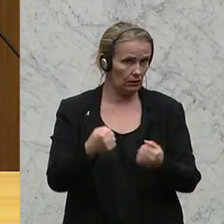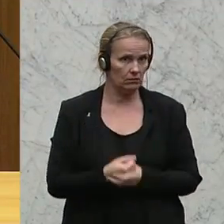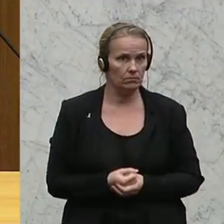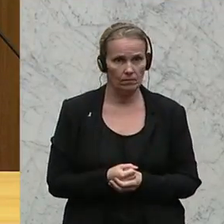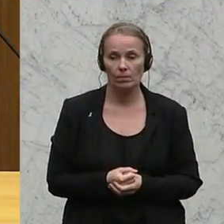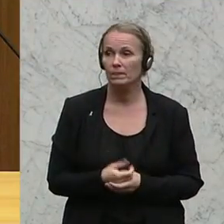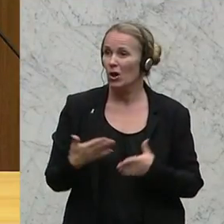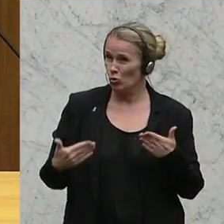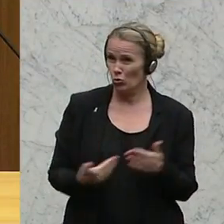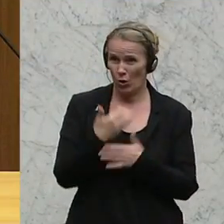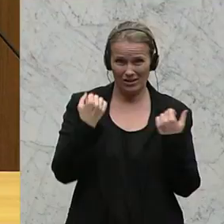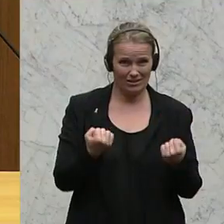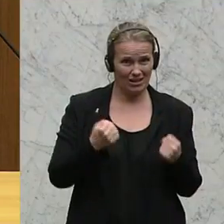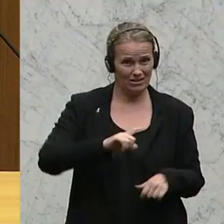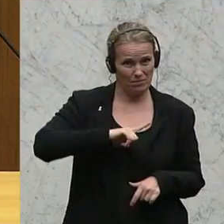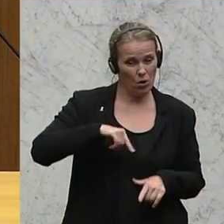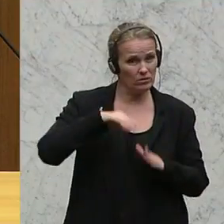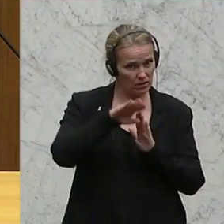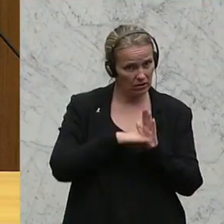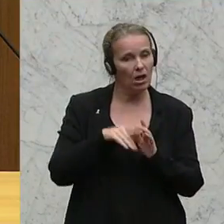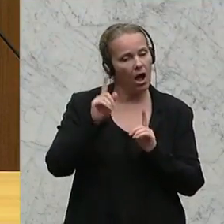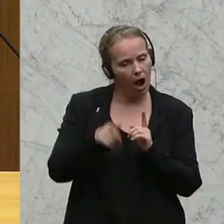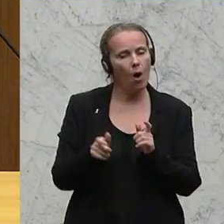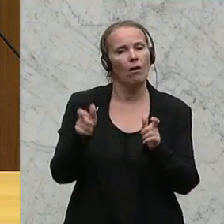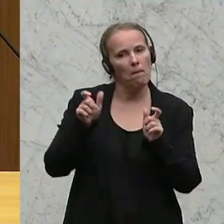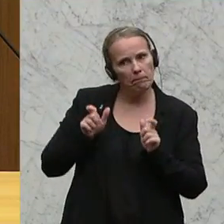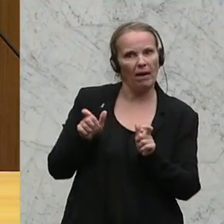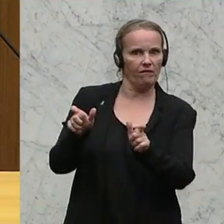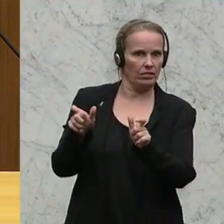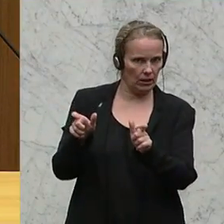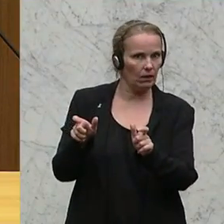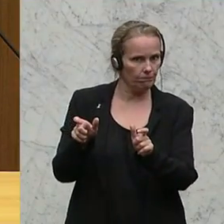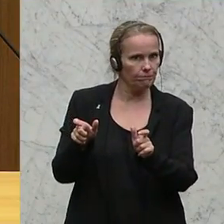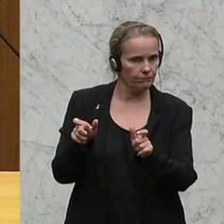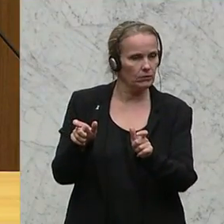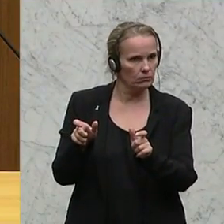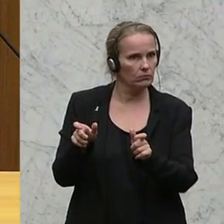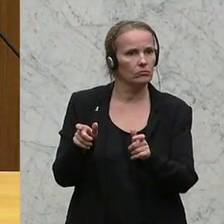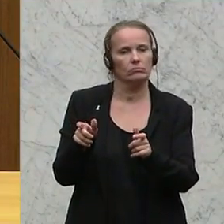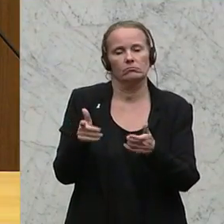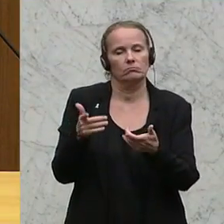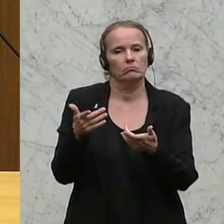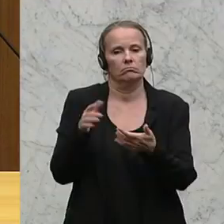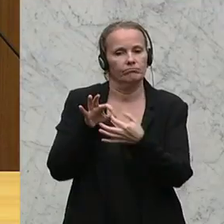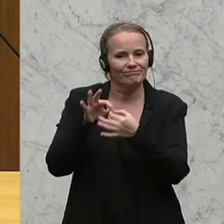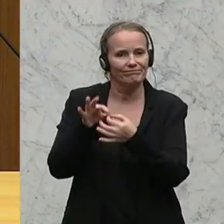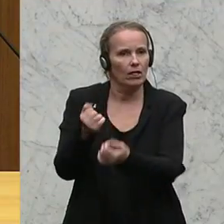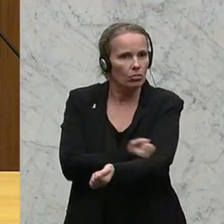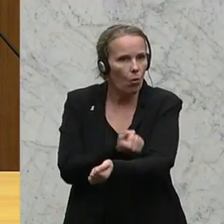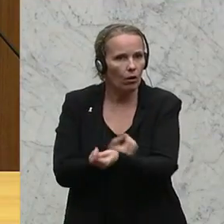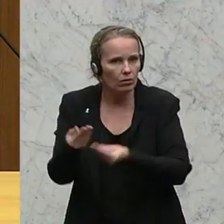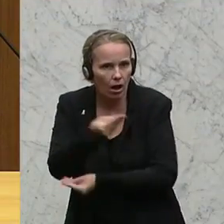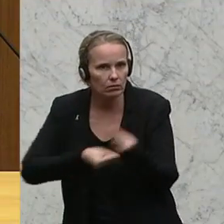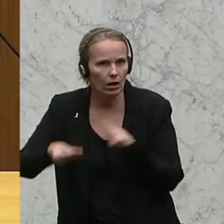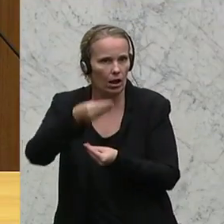Wir können mit dem neuen Sicherheitspolizeigesetz auch präventiv wirken und eingehen, gerade was den Drogenhandel um